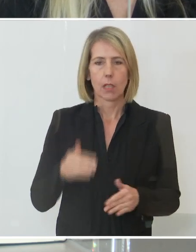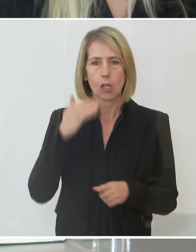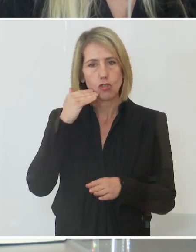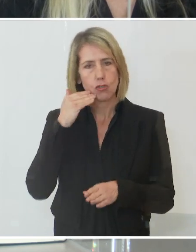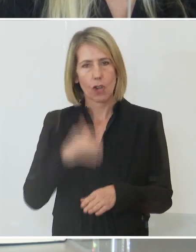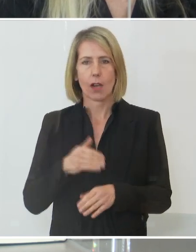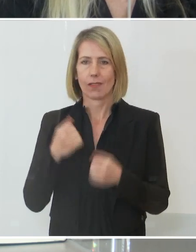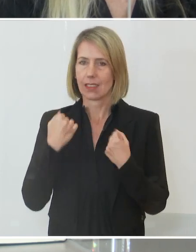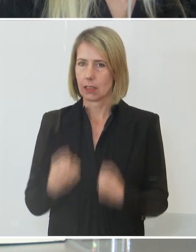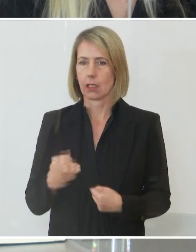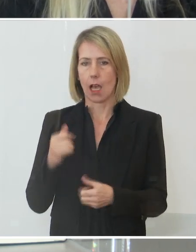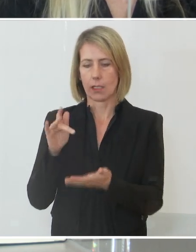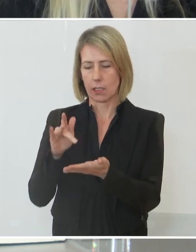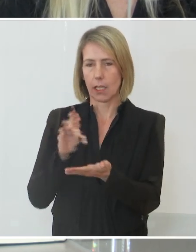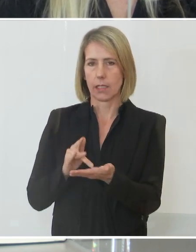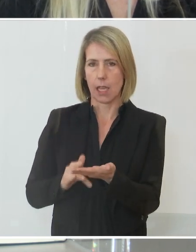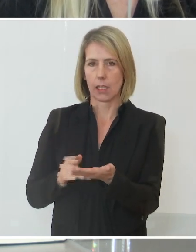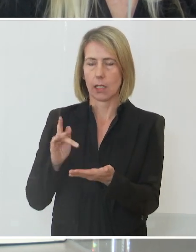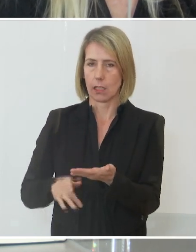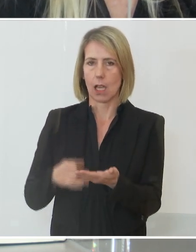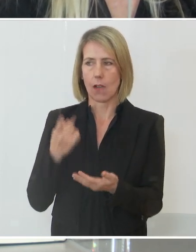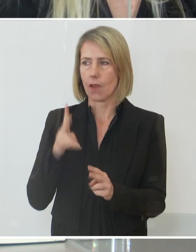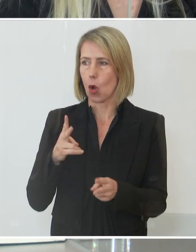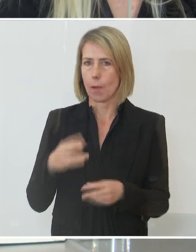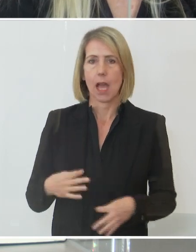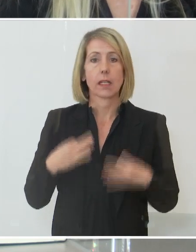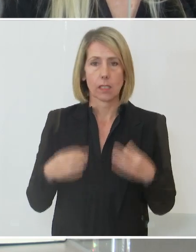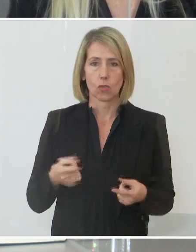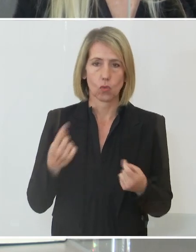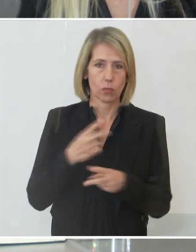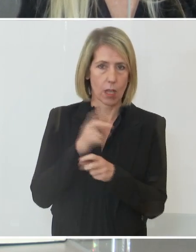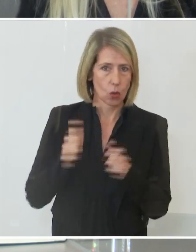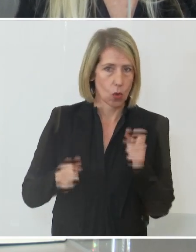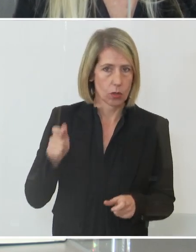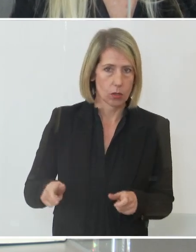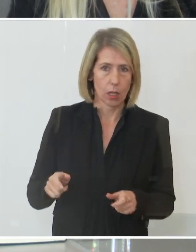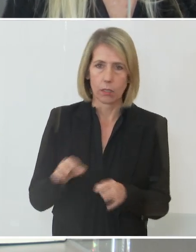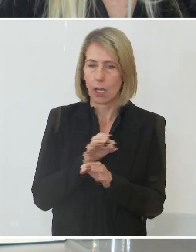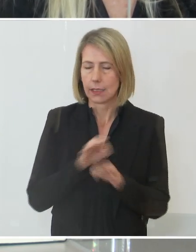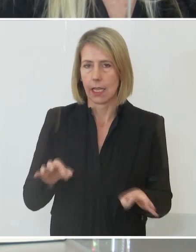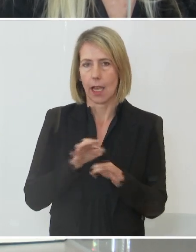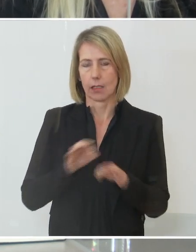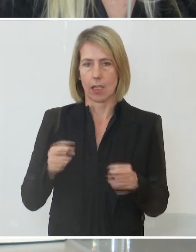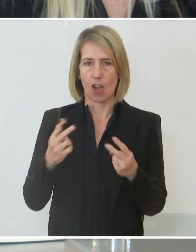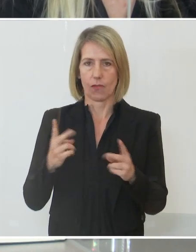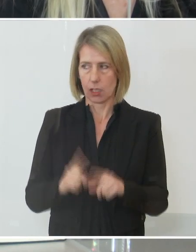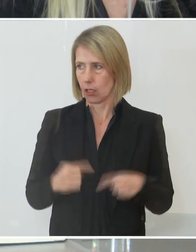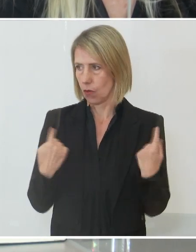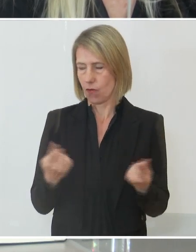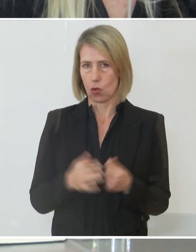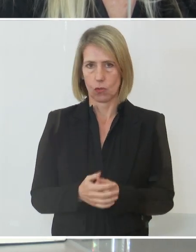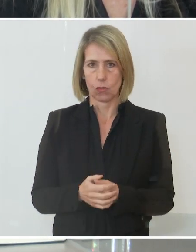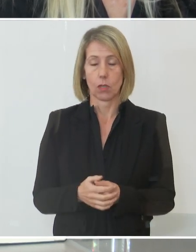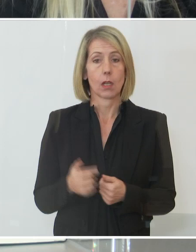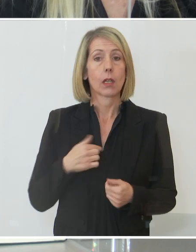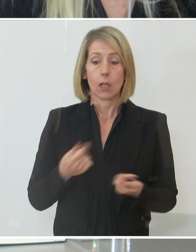weil uns die Gesundheit der Österreicherinnen und Österreicher ganz wichtig sind. Ich bedanke mich daher